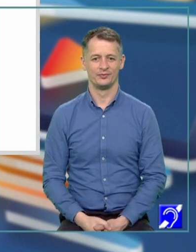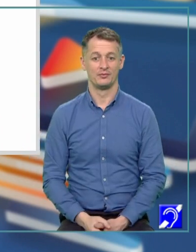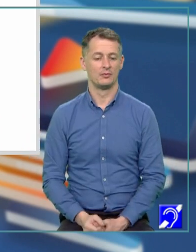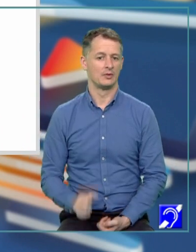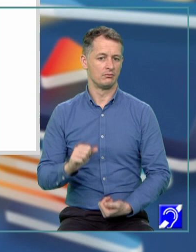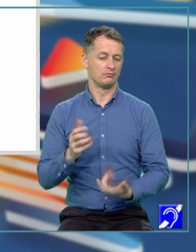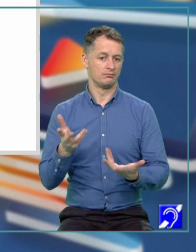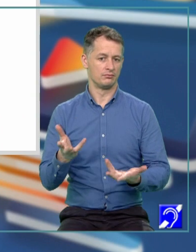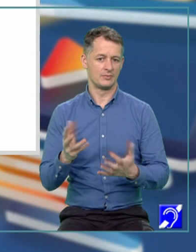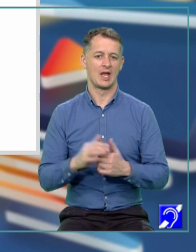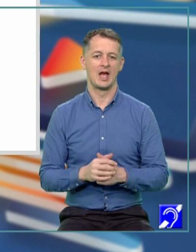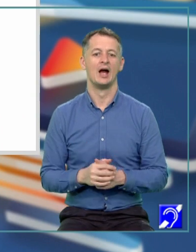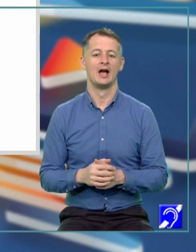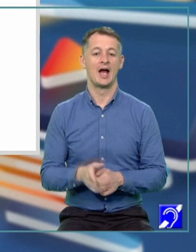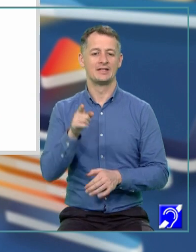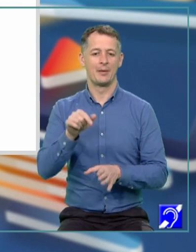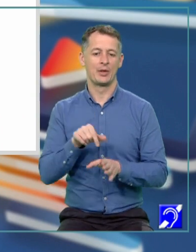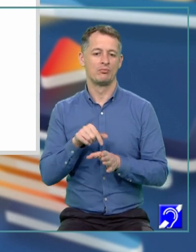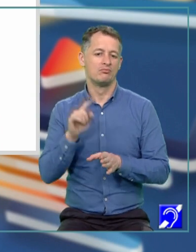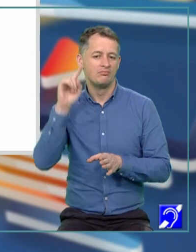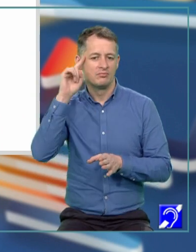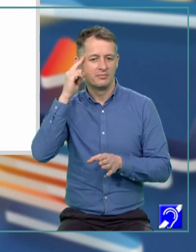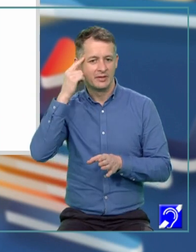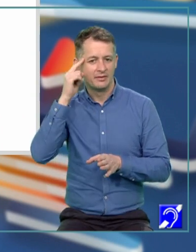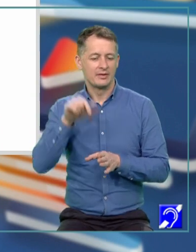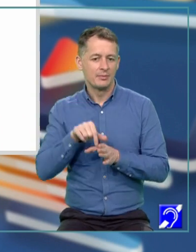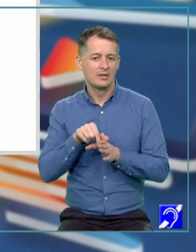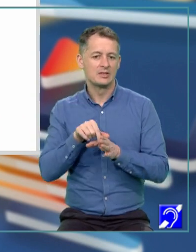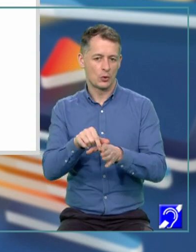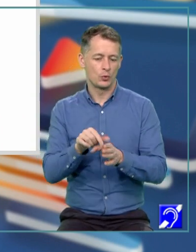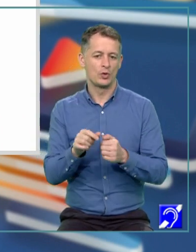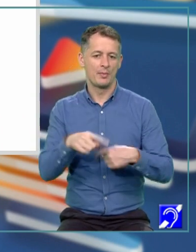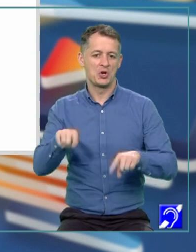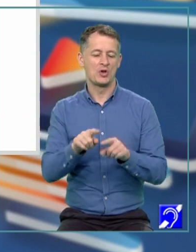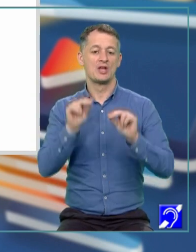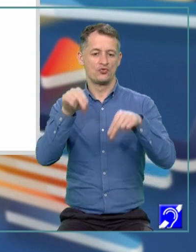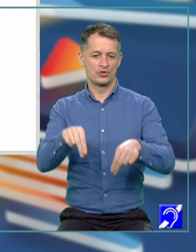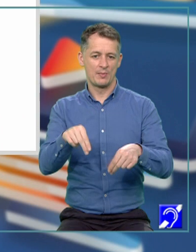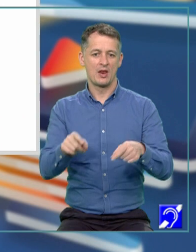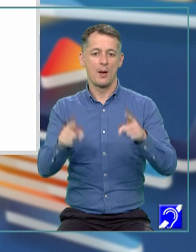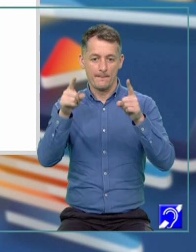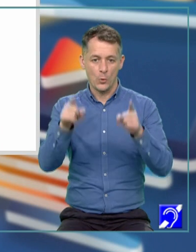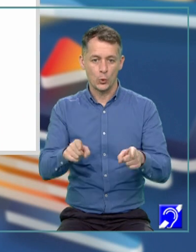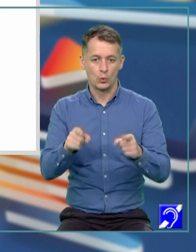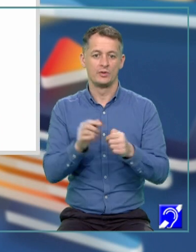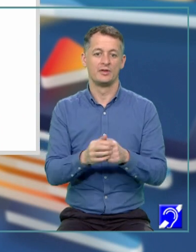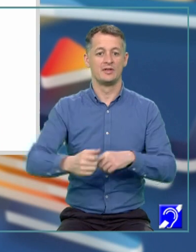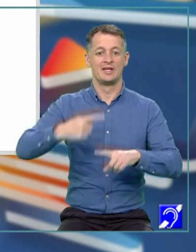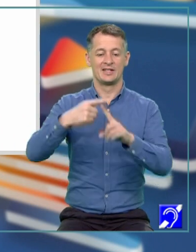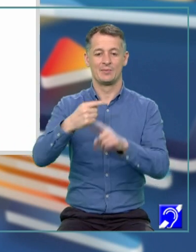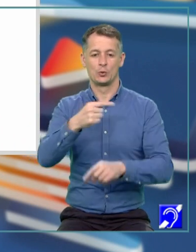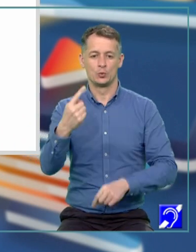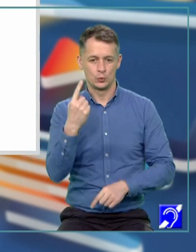Ori asta ne conduce la modul de X minus 1